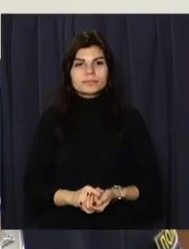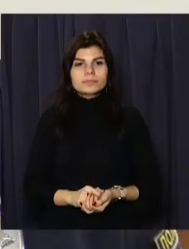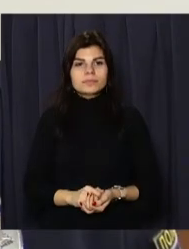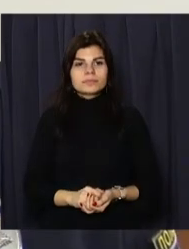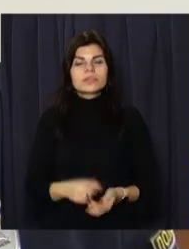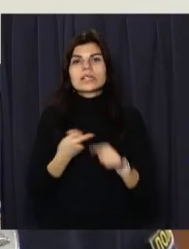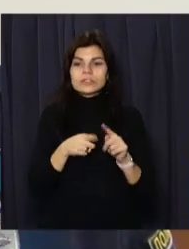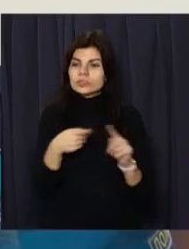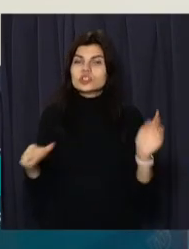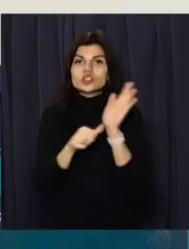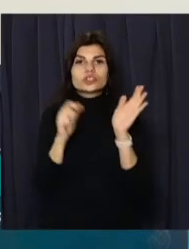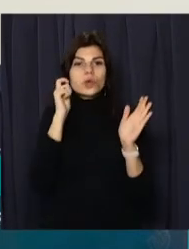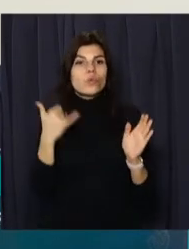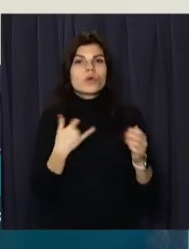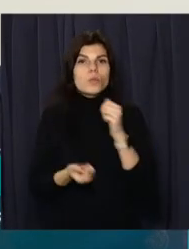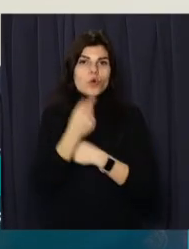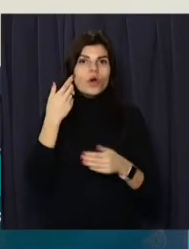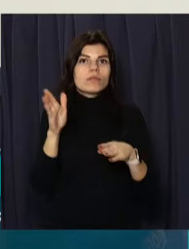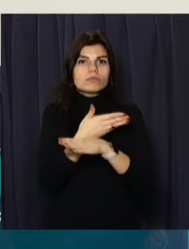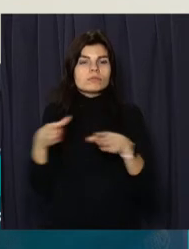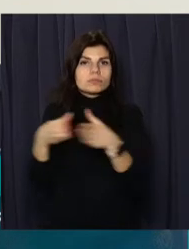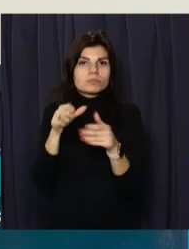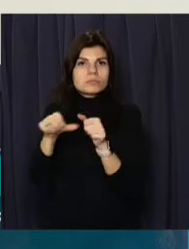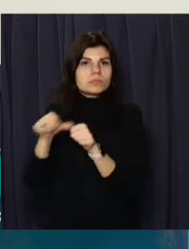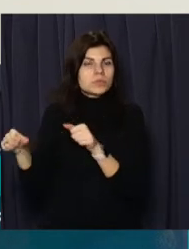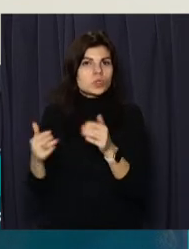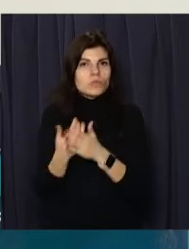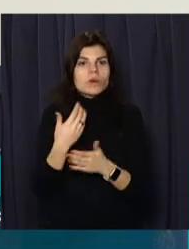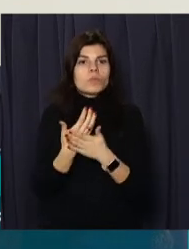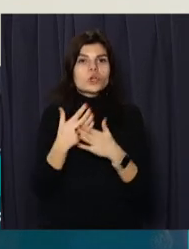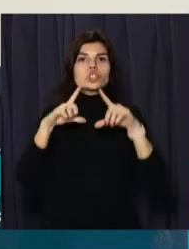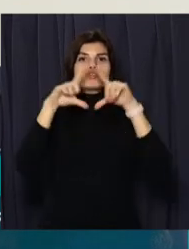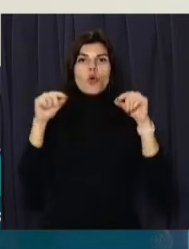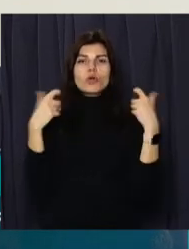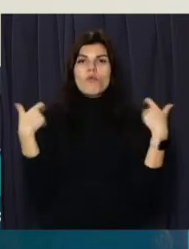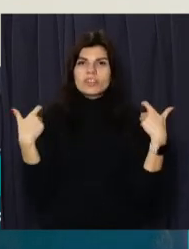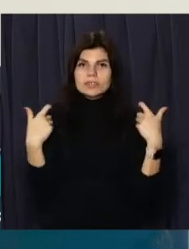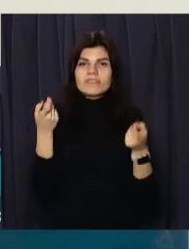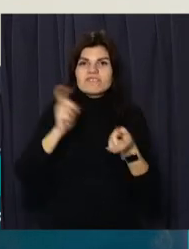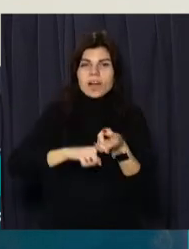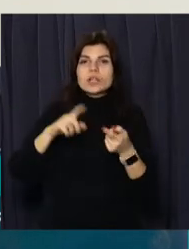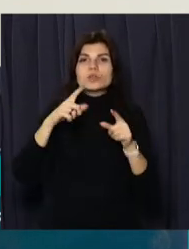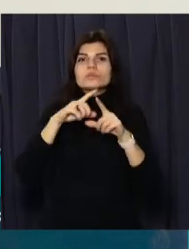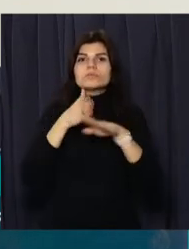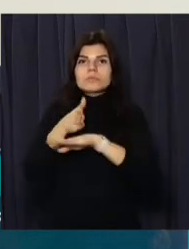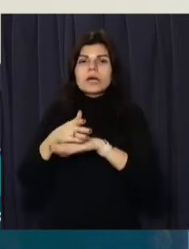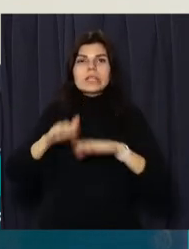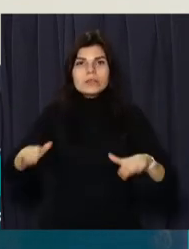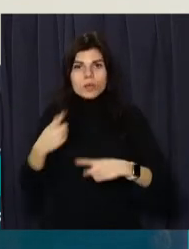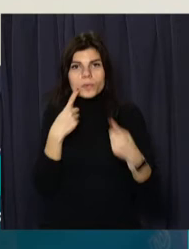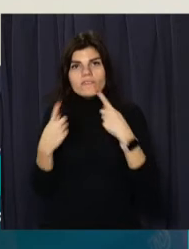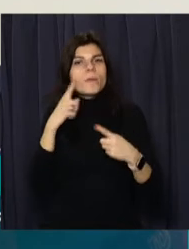За ці шість років у нас з'явилися нові підрозділи, такі як школьні офіцери поліції. Це робота з нашими